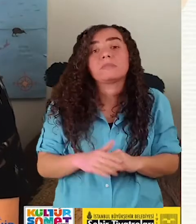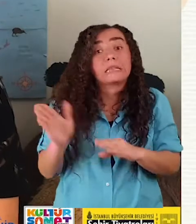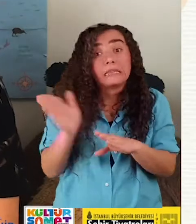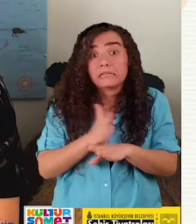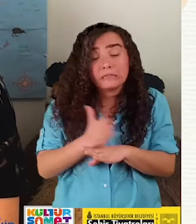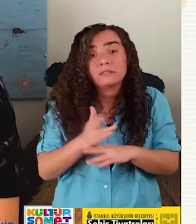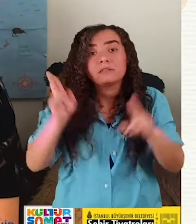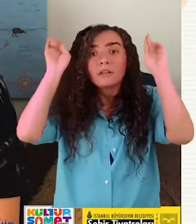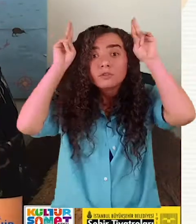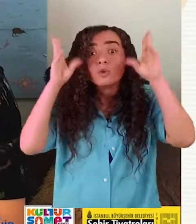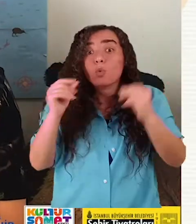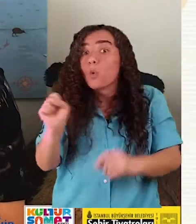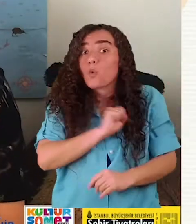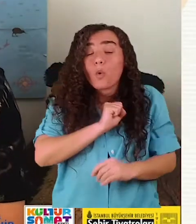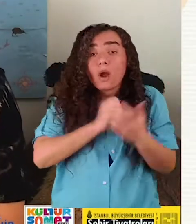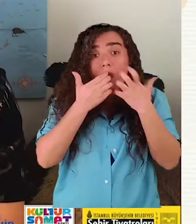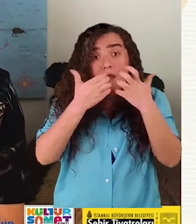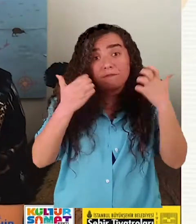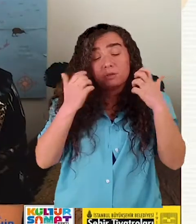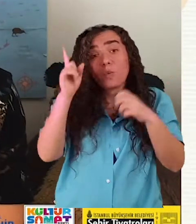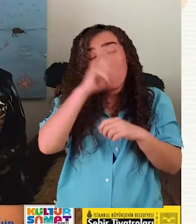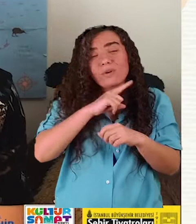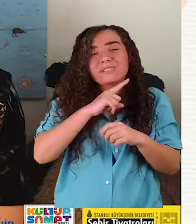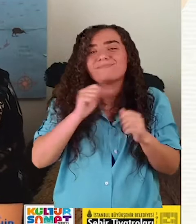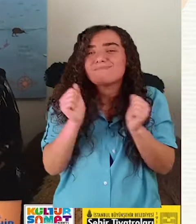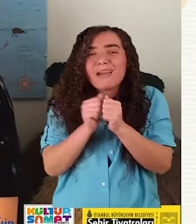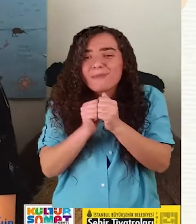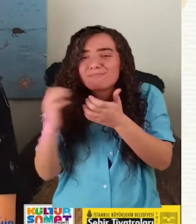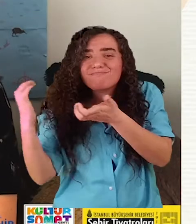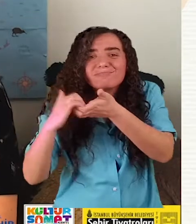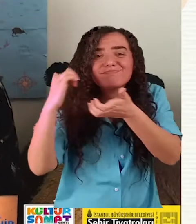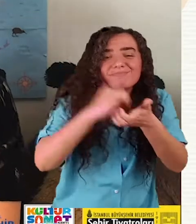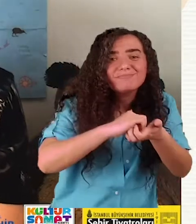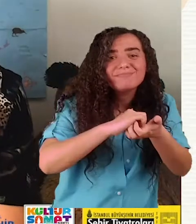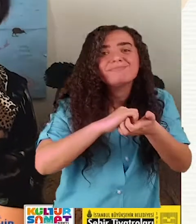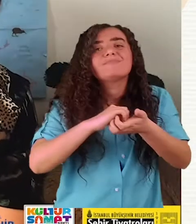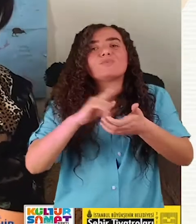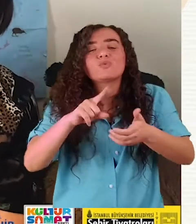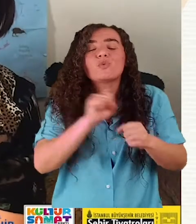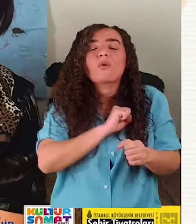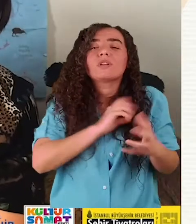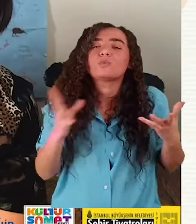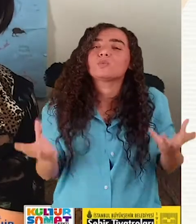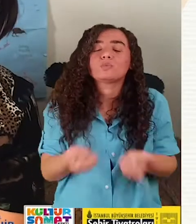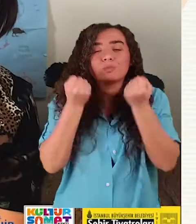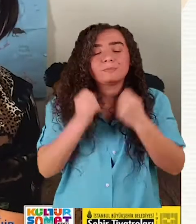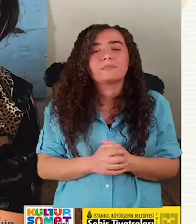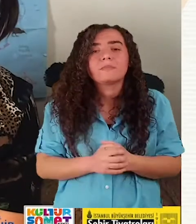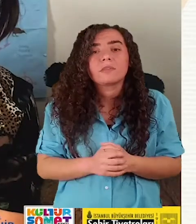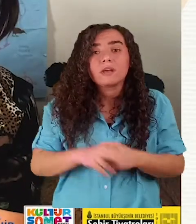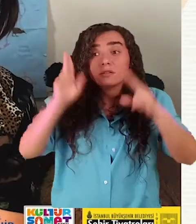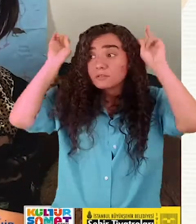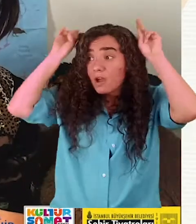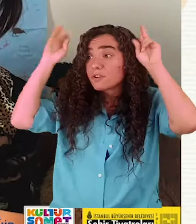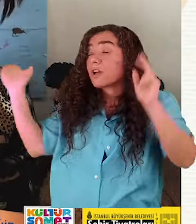korkak hayvanlar oldukları için onlar bir araya gelirler ve bu korkularını birlikte aşmaya çalışırlarmış. Tavşanlar en ürkü kayvanlar biliyor musun